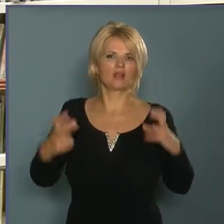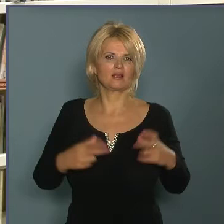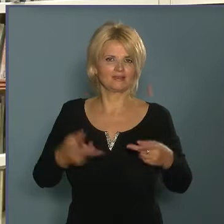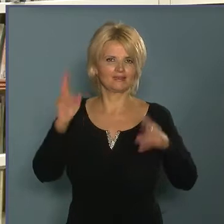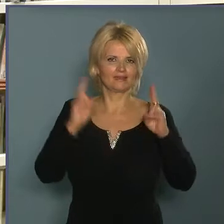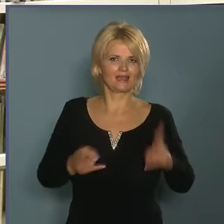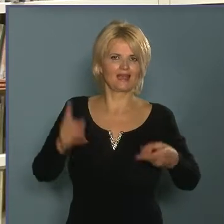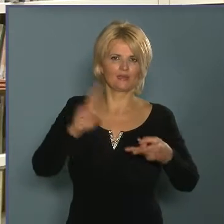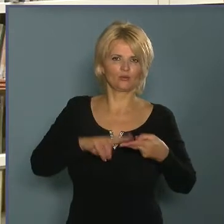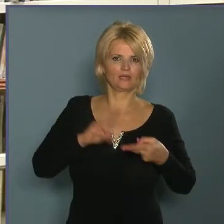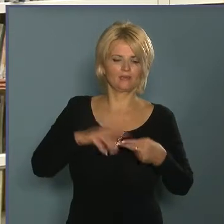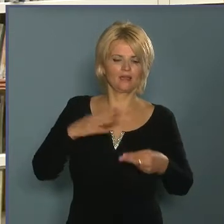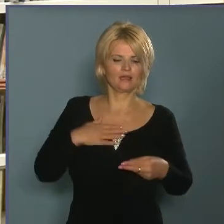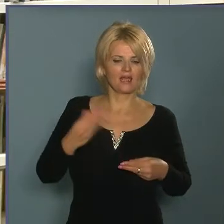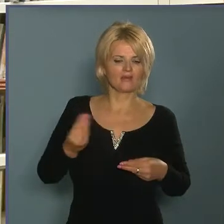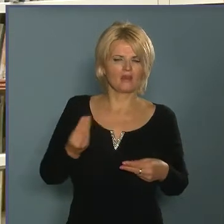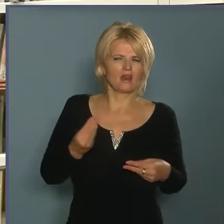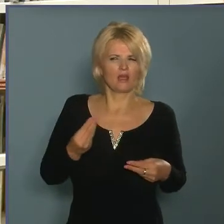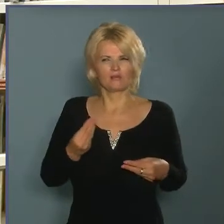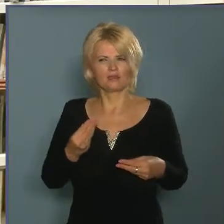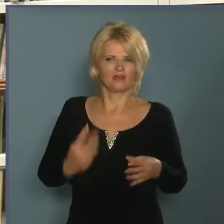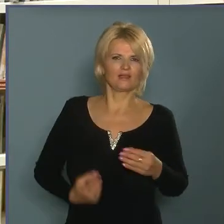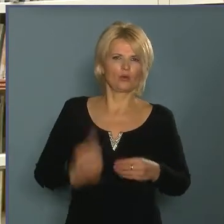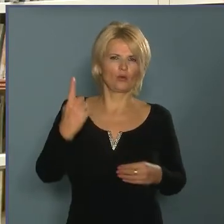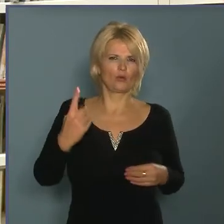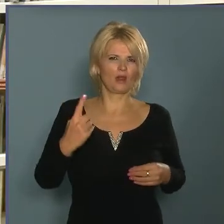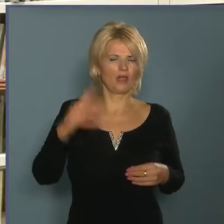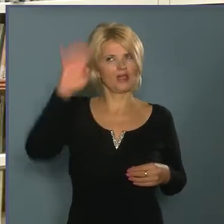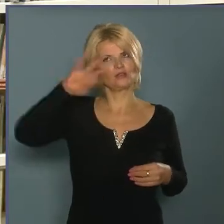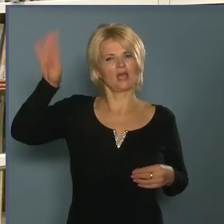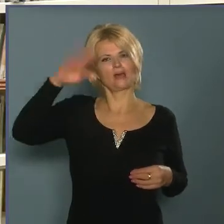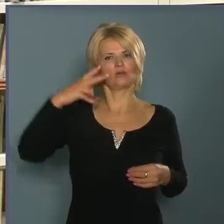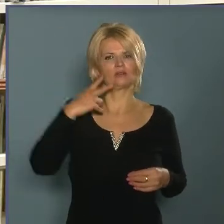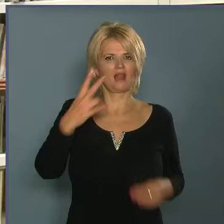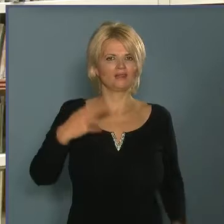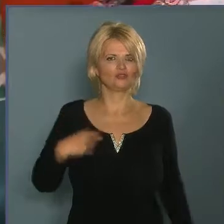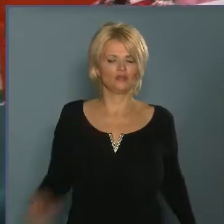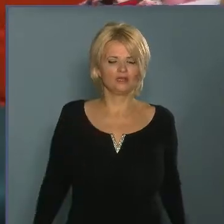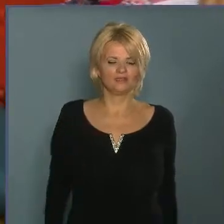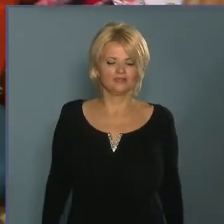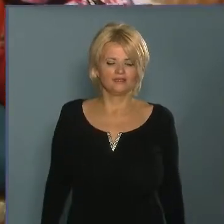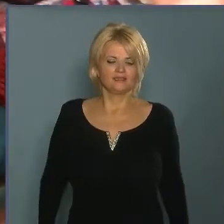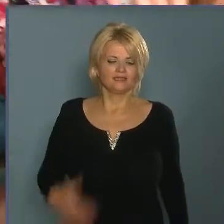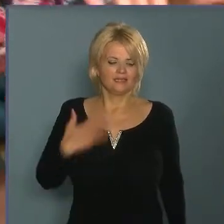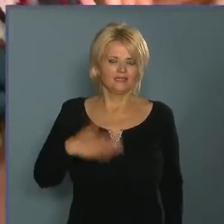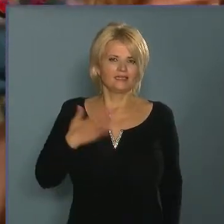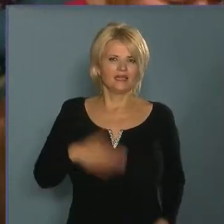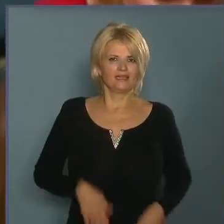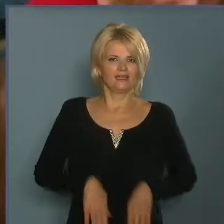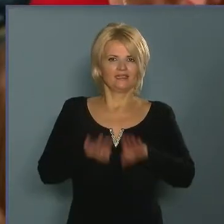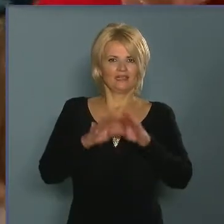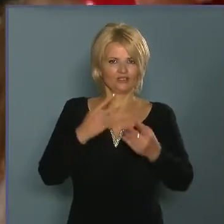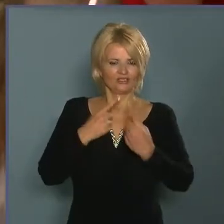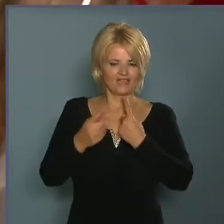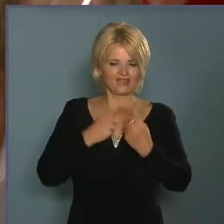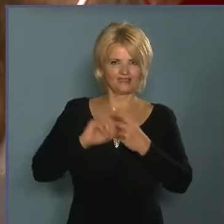Kell ünnepeljek, hogy valami valami igen különleges álmak lássak tényes. Nagyon szeretek társasjátékozni